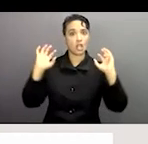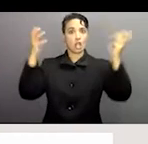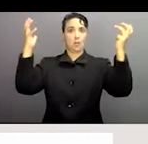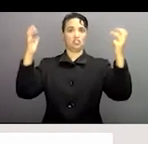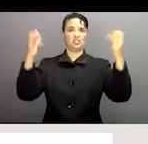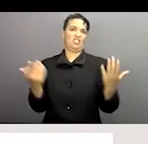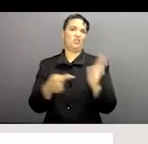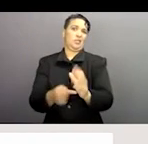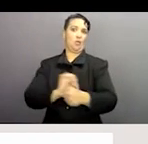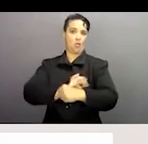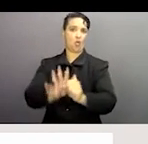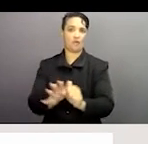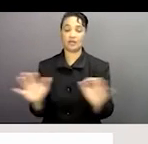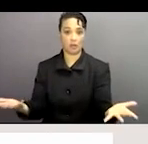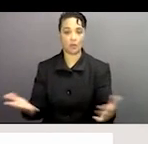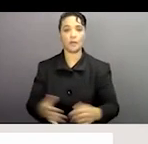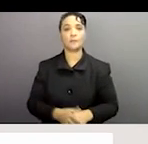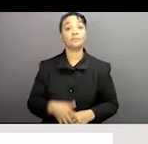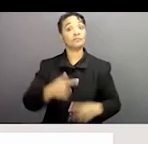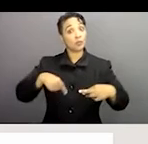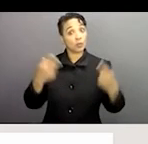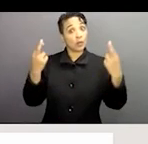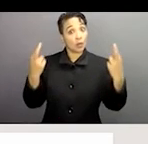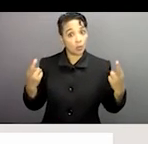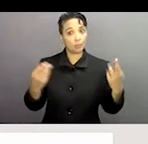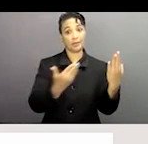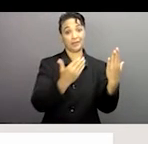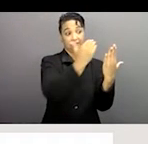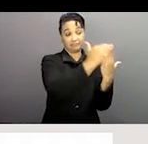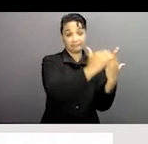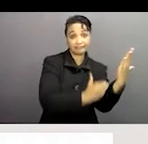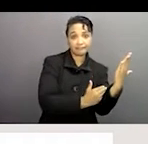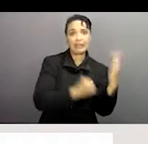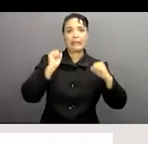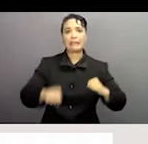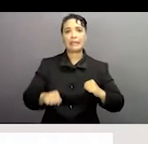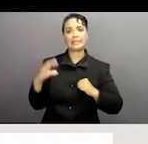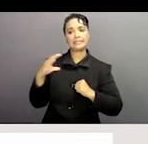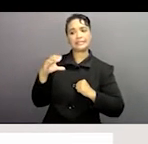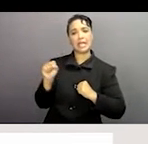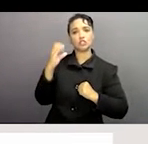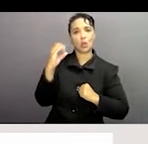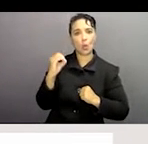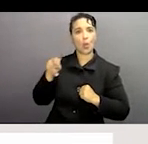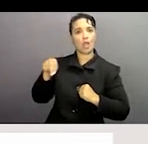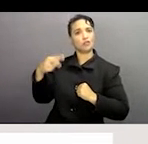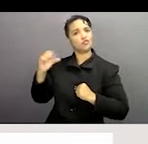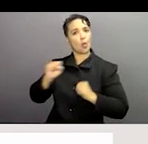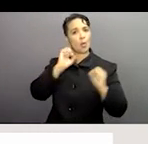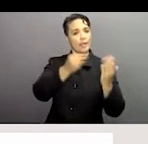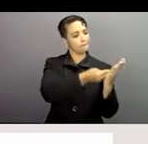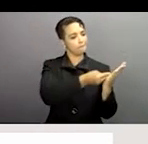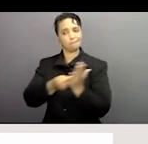situations d'urgence nous espérons également qu'ils pourraient utiliser pour la plaidoirie pour